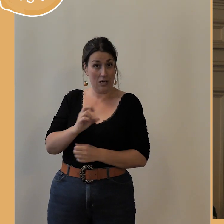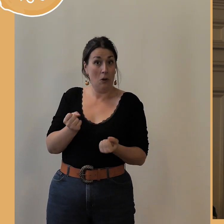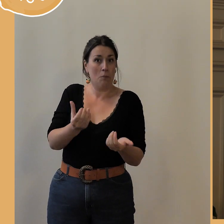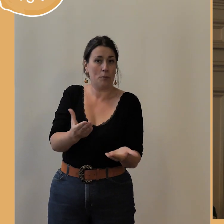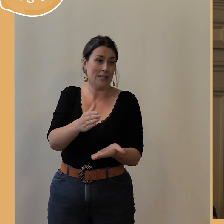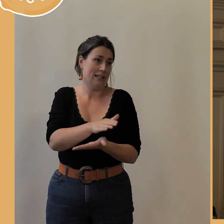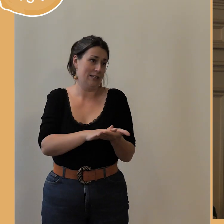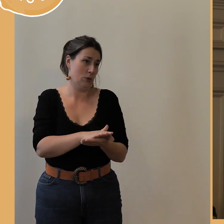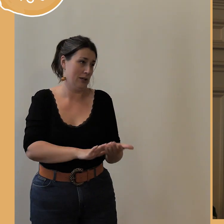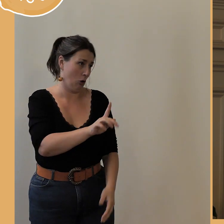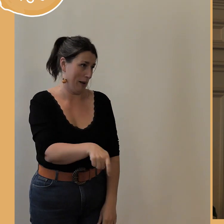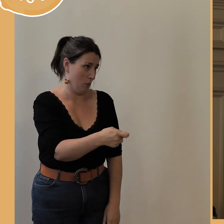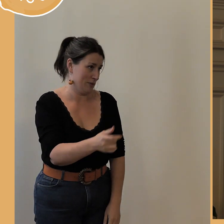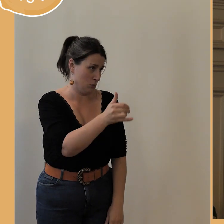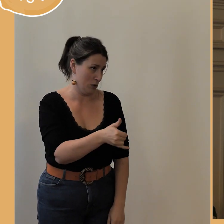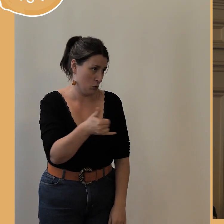un petit peu vos habitudes.